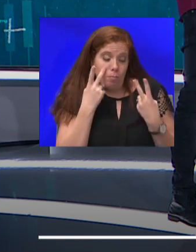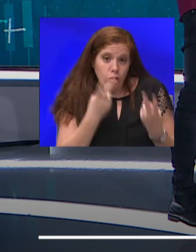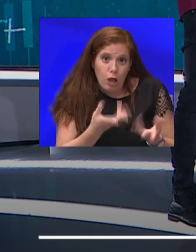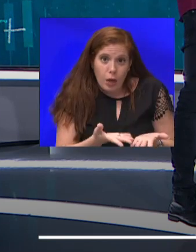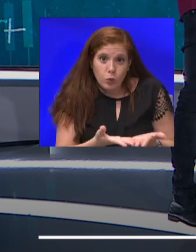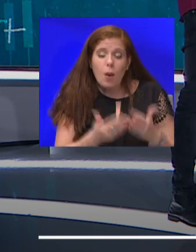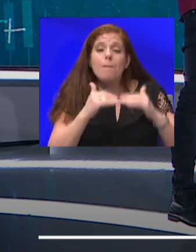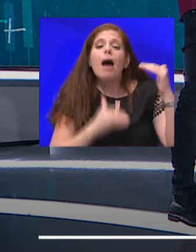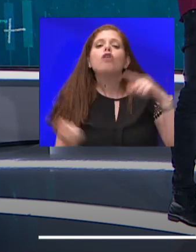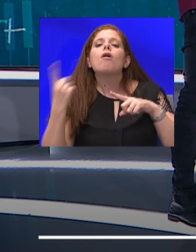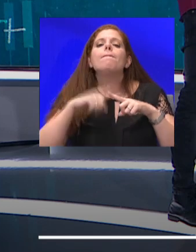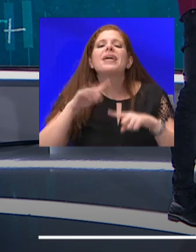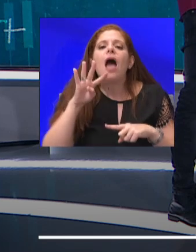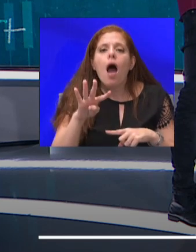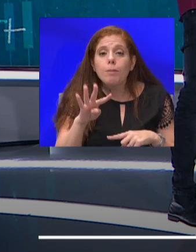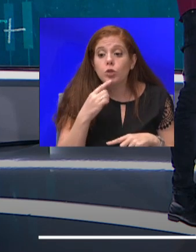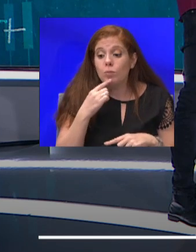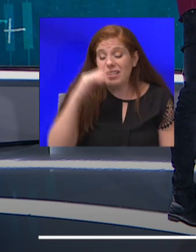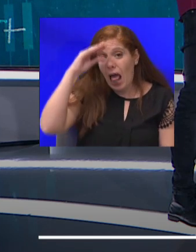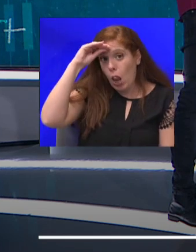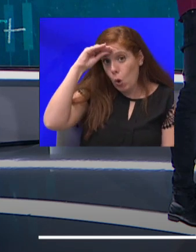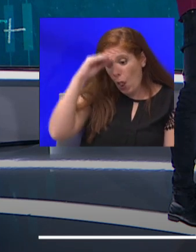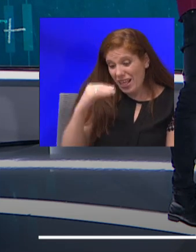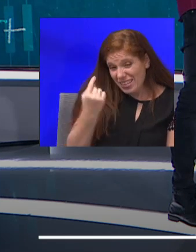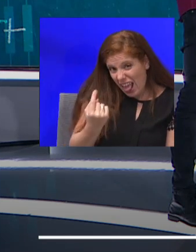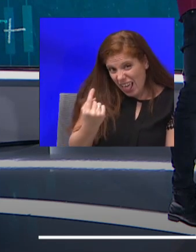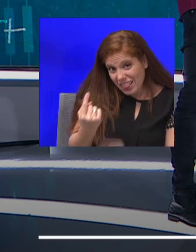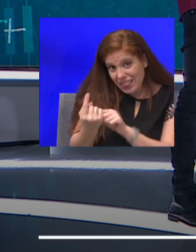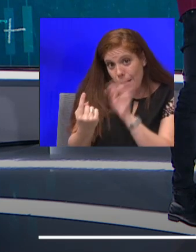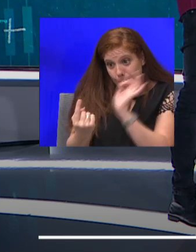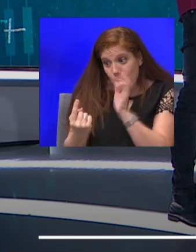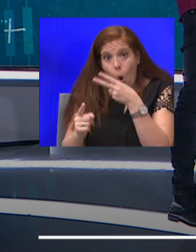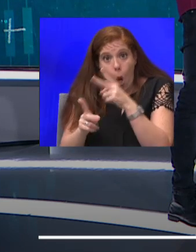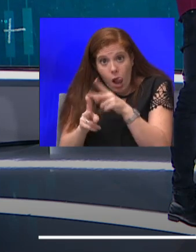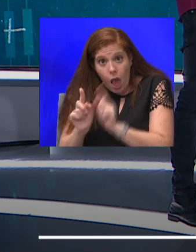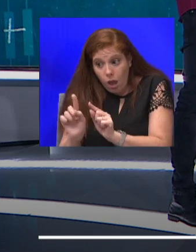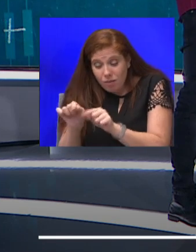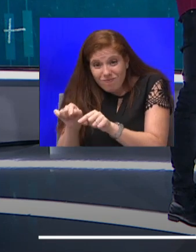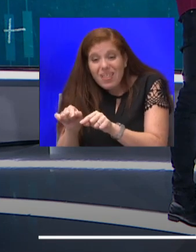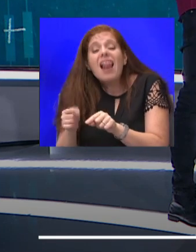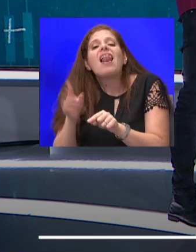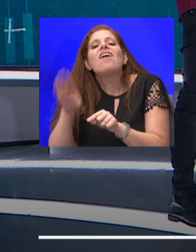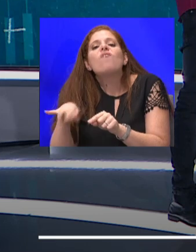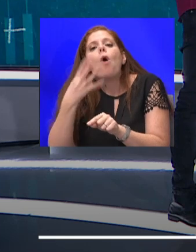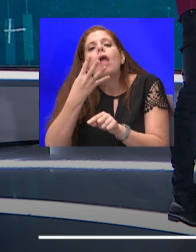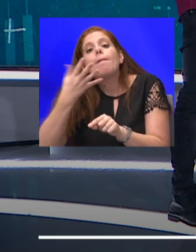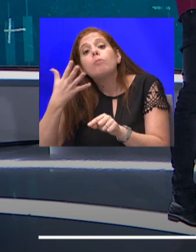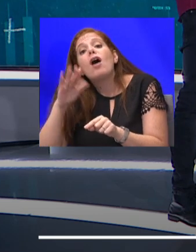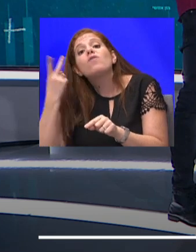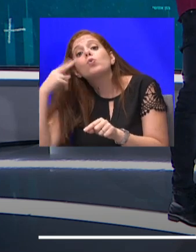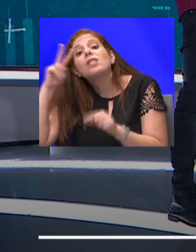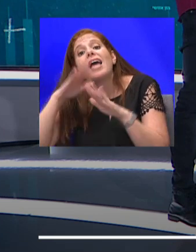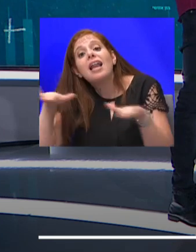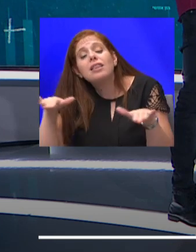כלומר, על כל ילד מאומת יש לפחות ארבעה, חמישה ואולי יותר ילדים שלא אומטו.